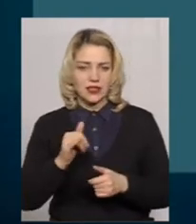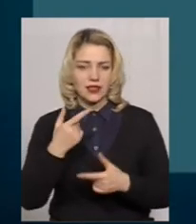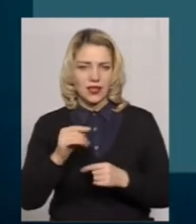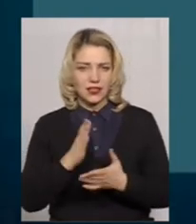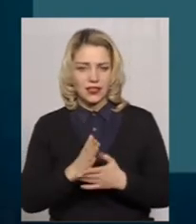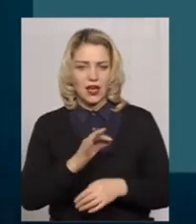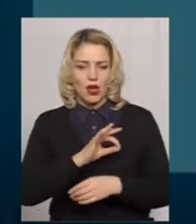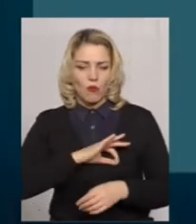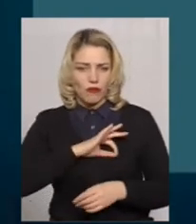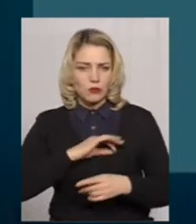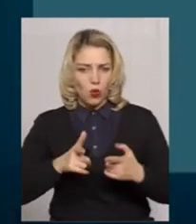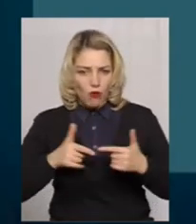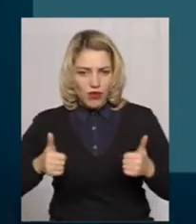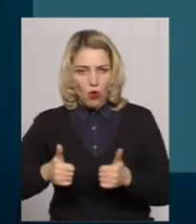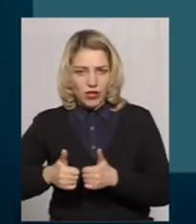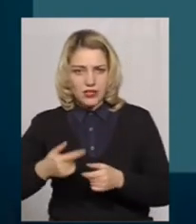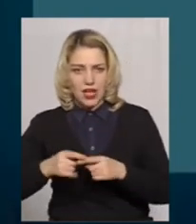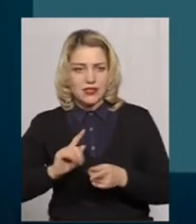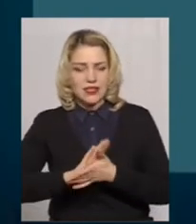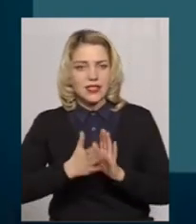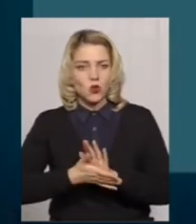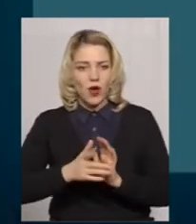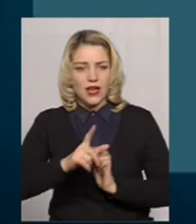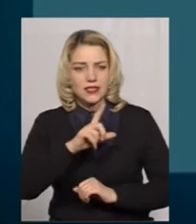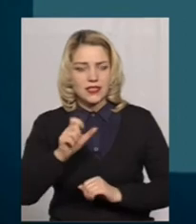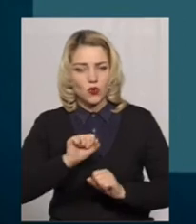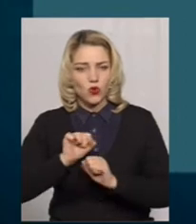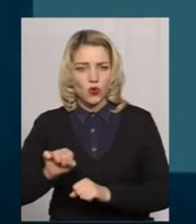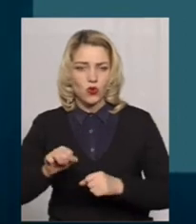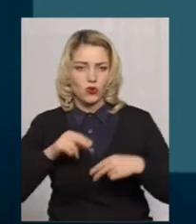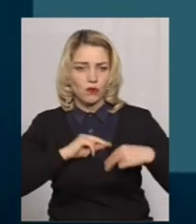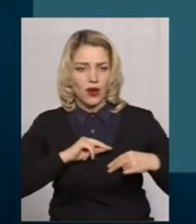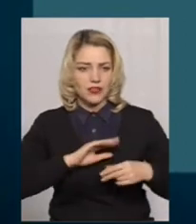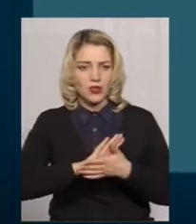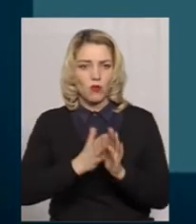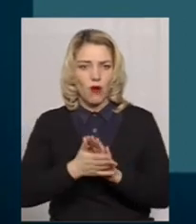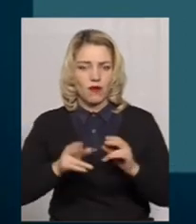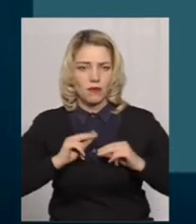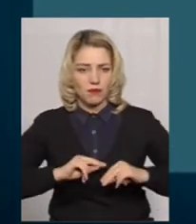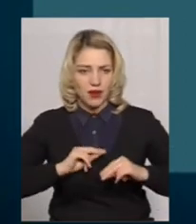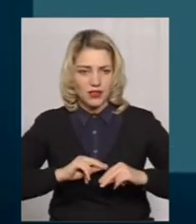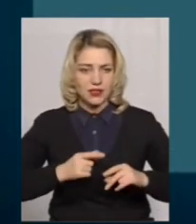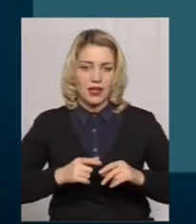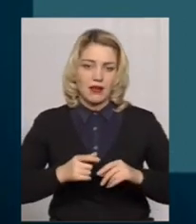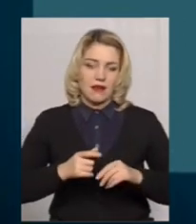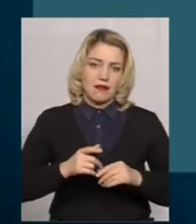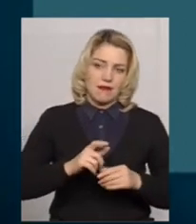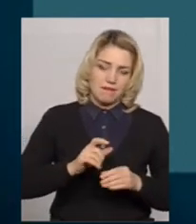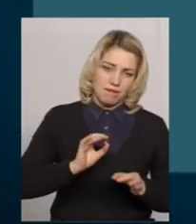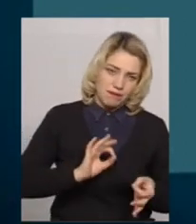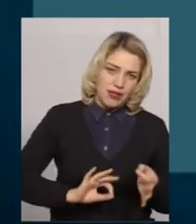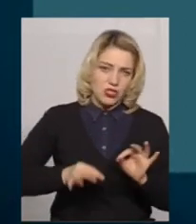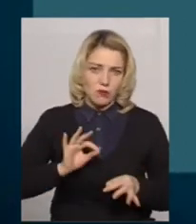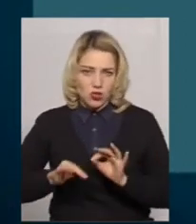профспілкові організації, ситуація з охоронною праці, умовами праці, в принципі, більш-менш нормально